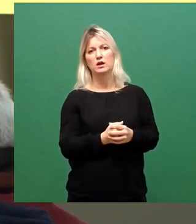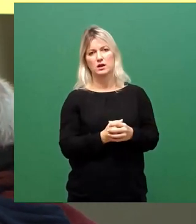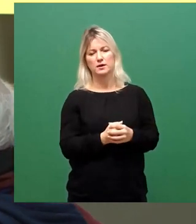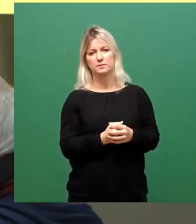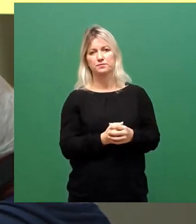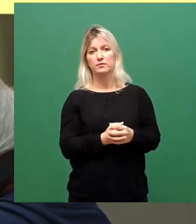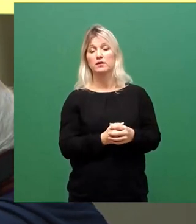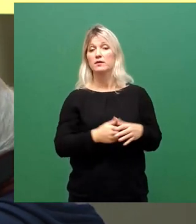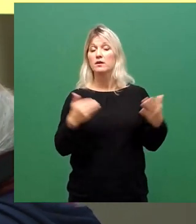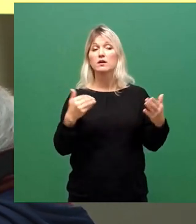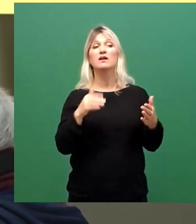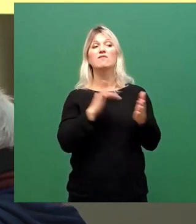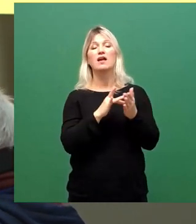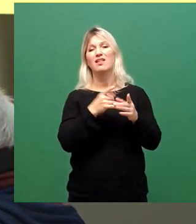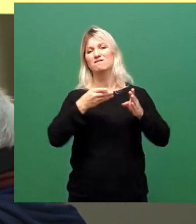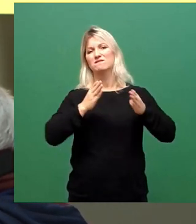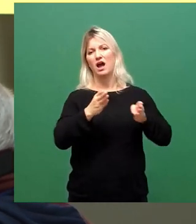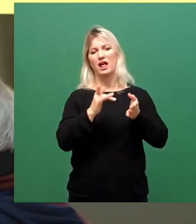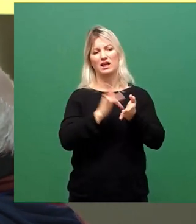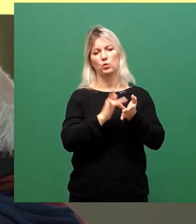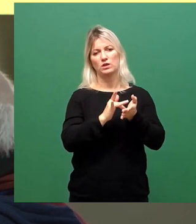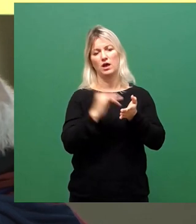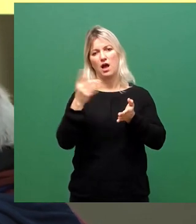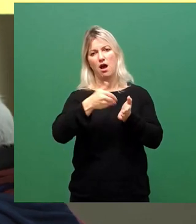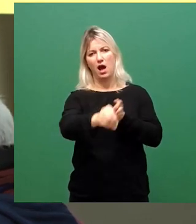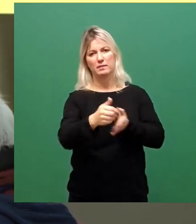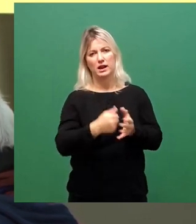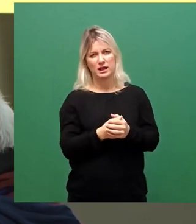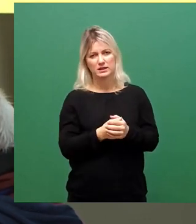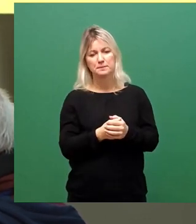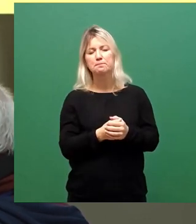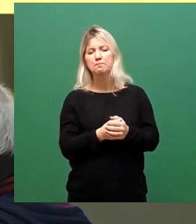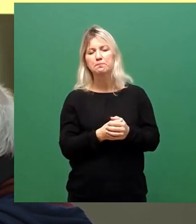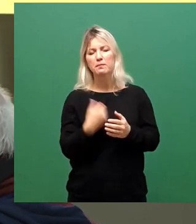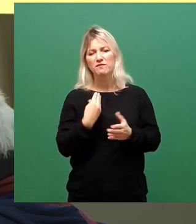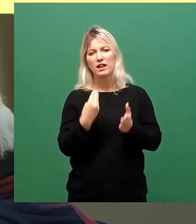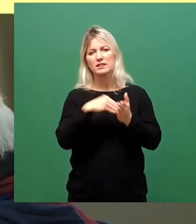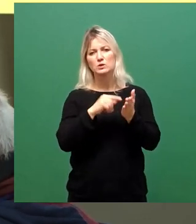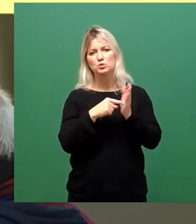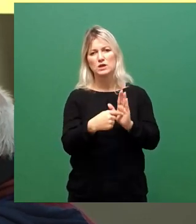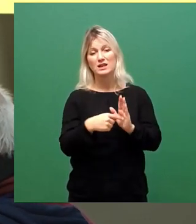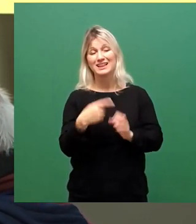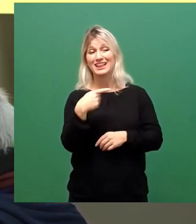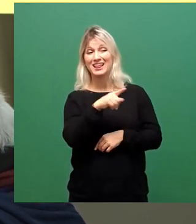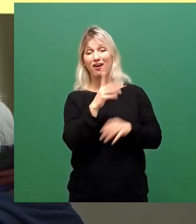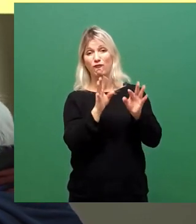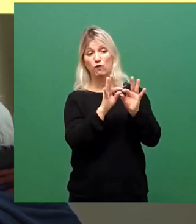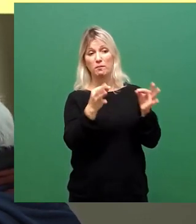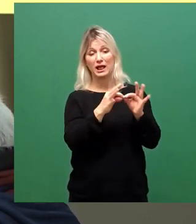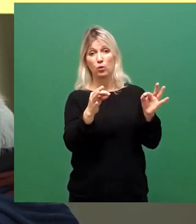dann abgelehnt. Ich gestatte mir den Hinweis, dass die Formulierung neben der Aussetzung der